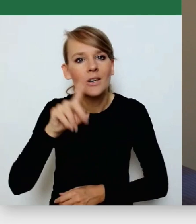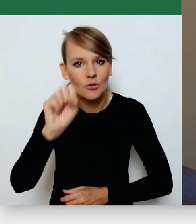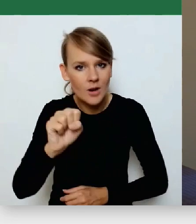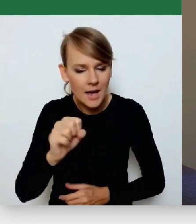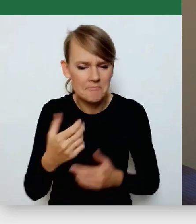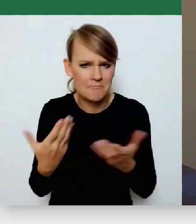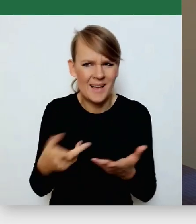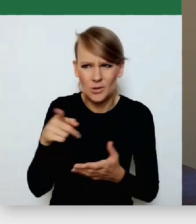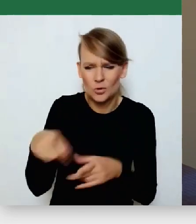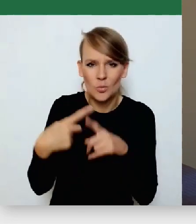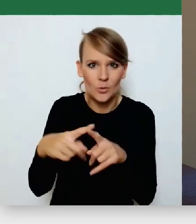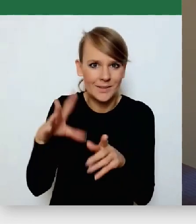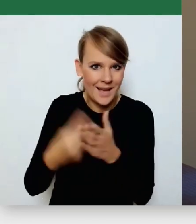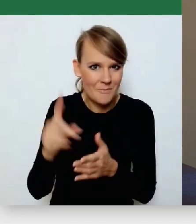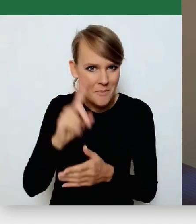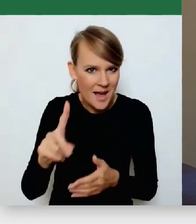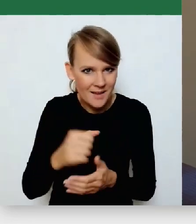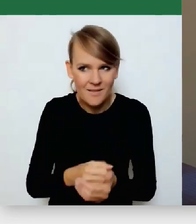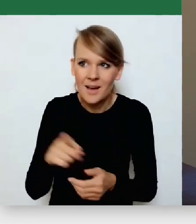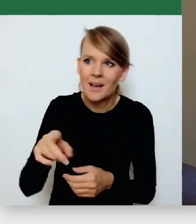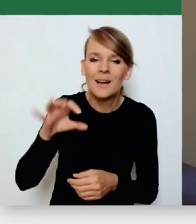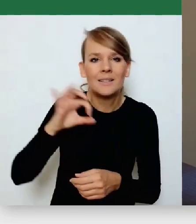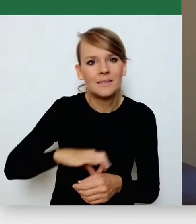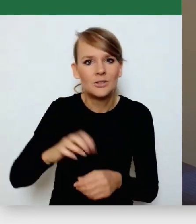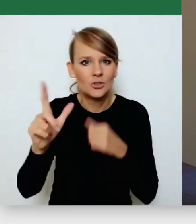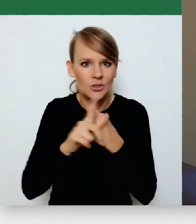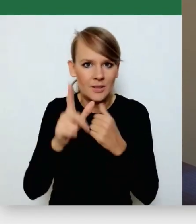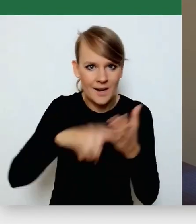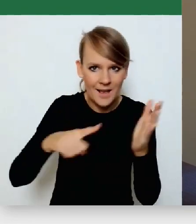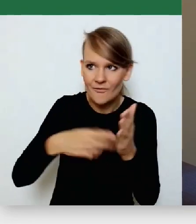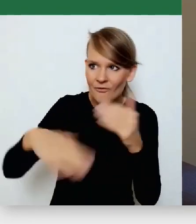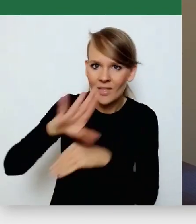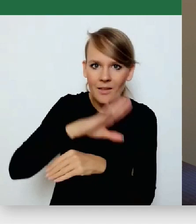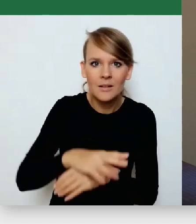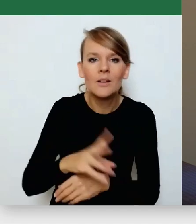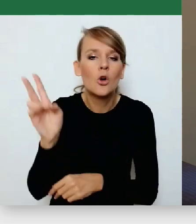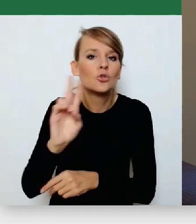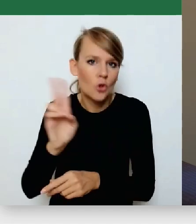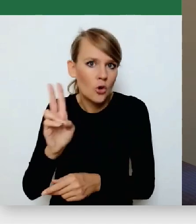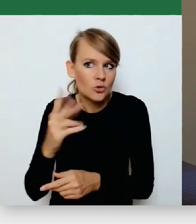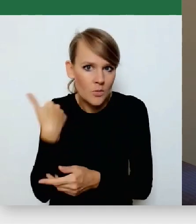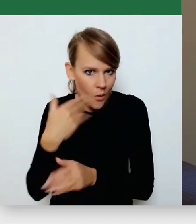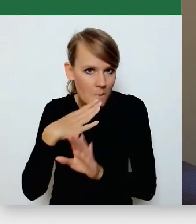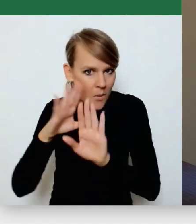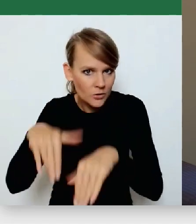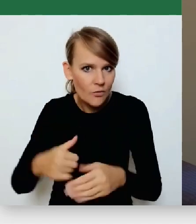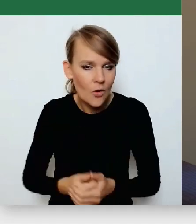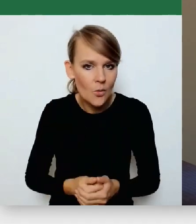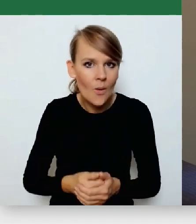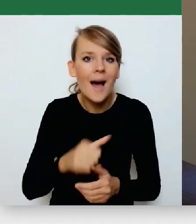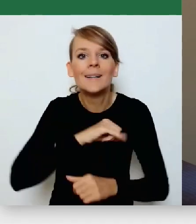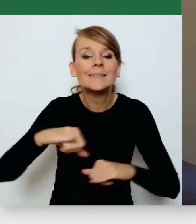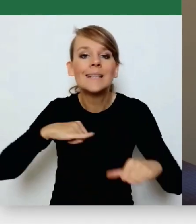mają marże 70-krotnie wyższe, to ktoś na to pozwolił. I co się dzieje? Samorządowcy